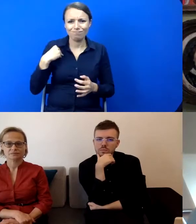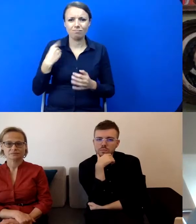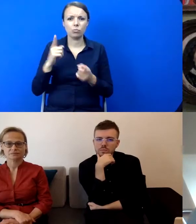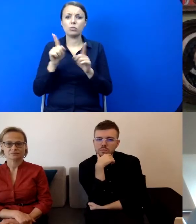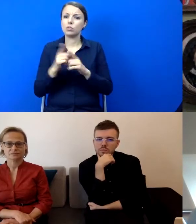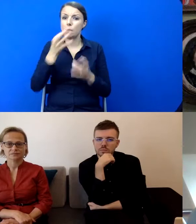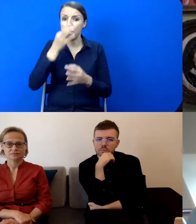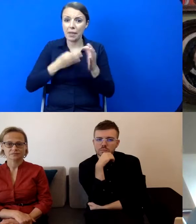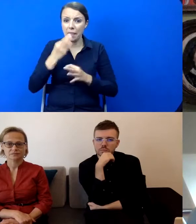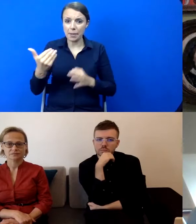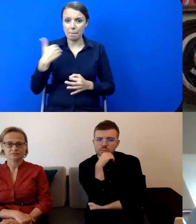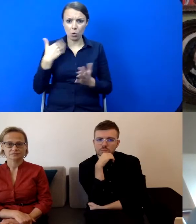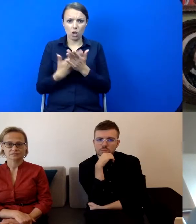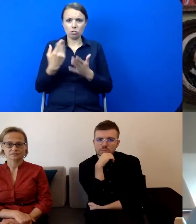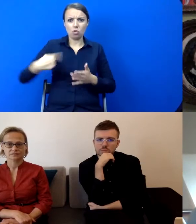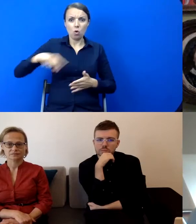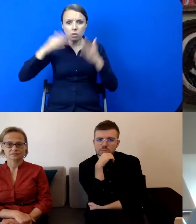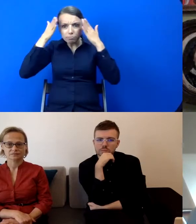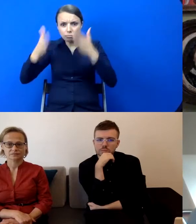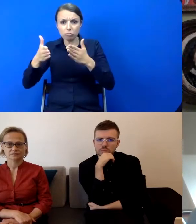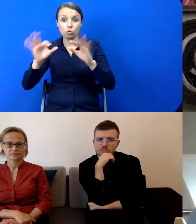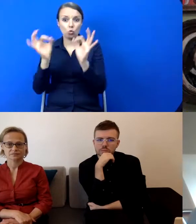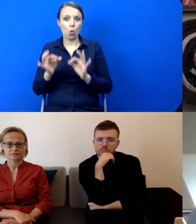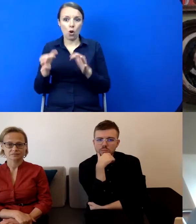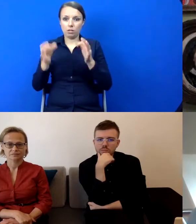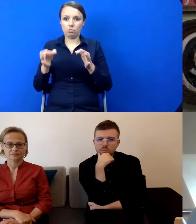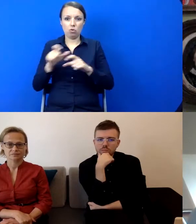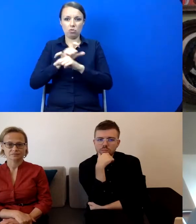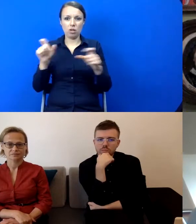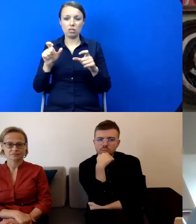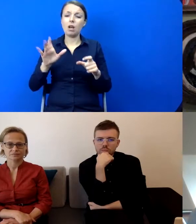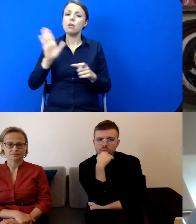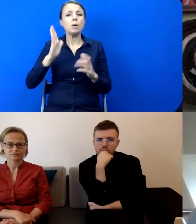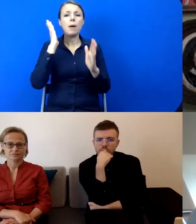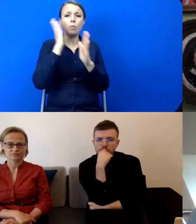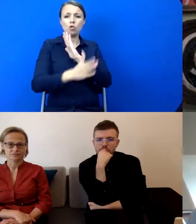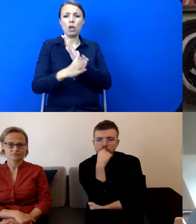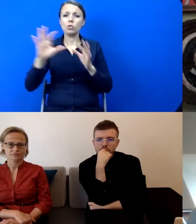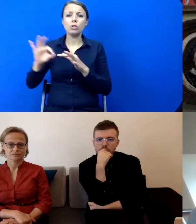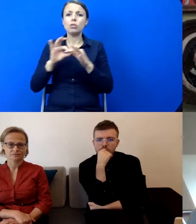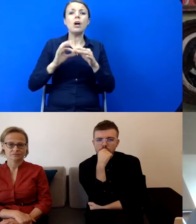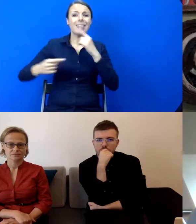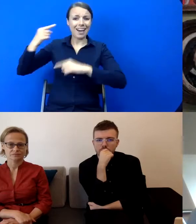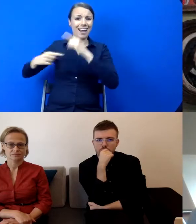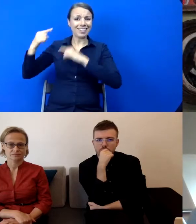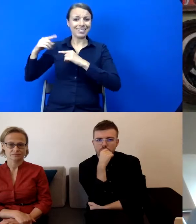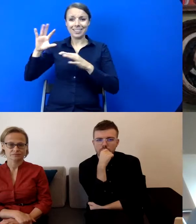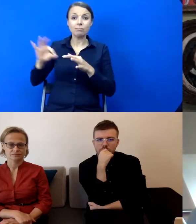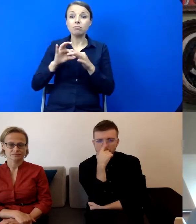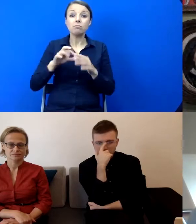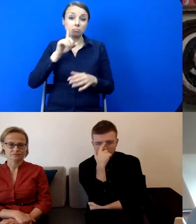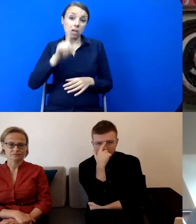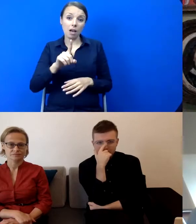my się zajmujemy sztuką współczesną. My się bezpośrednio odwołujemy do własnej tradycji i cały czas istnienia tej instytucji